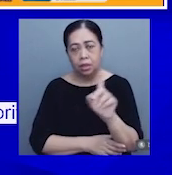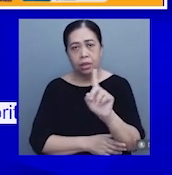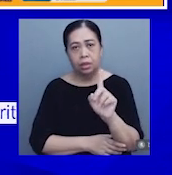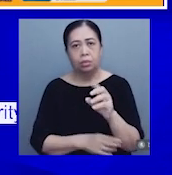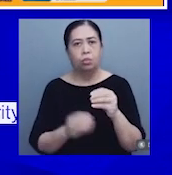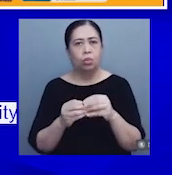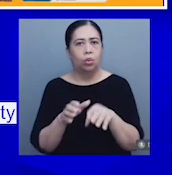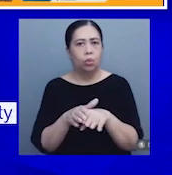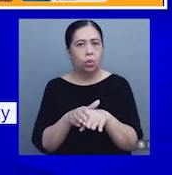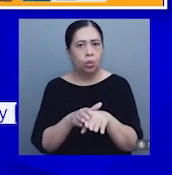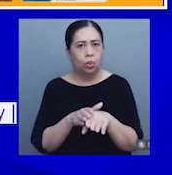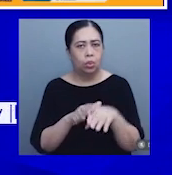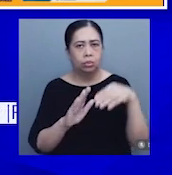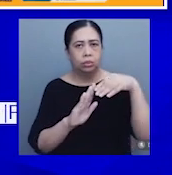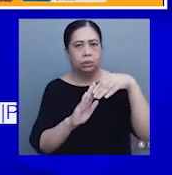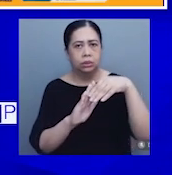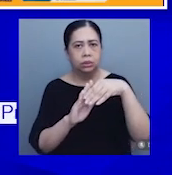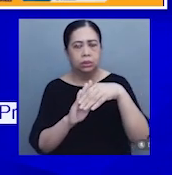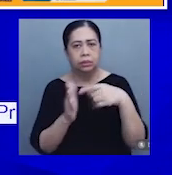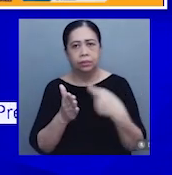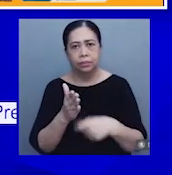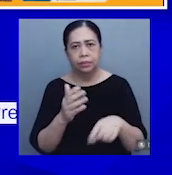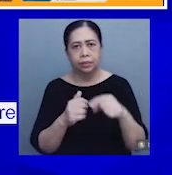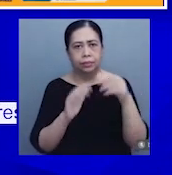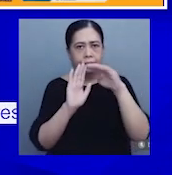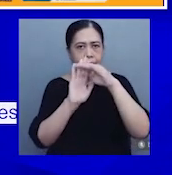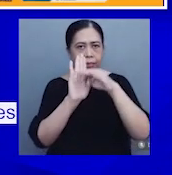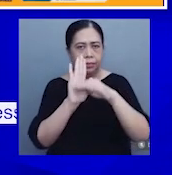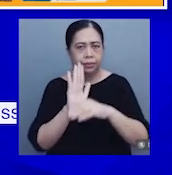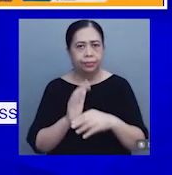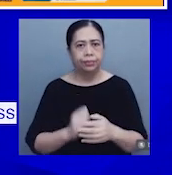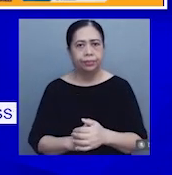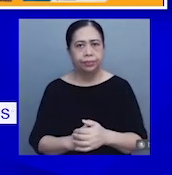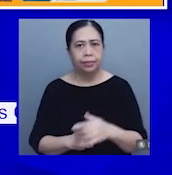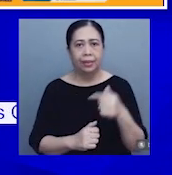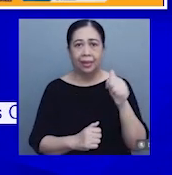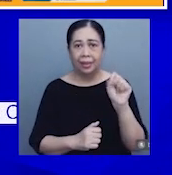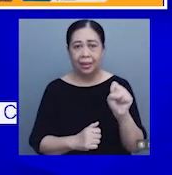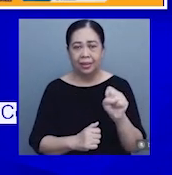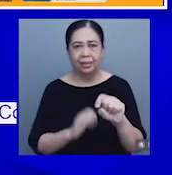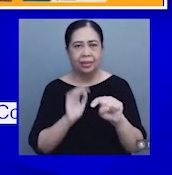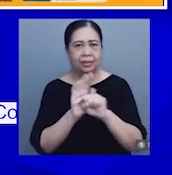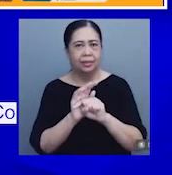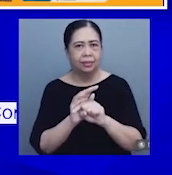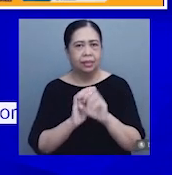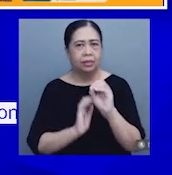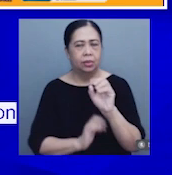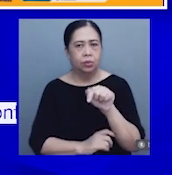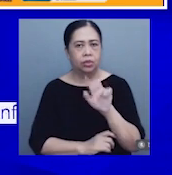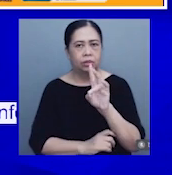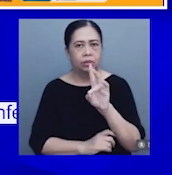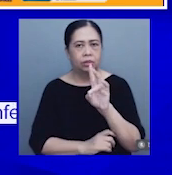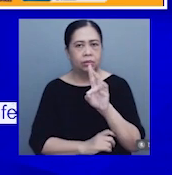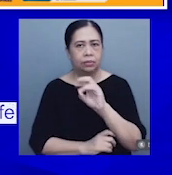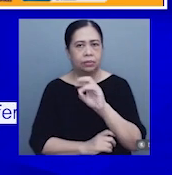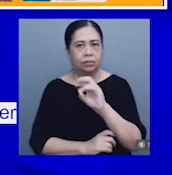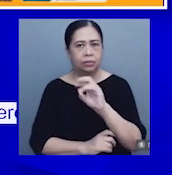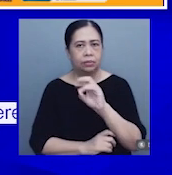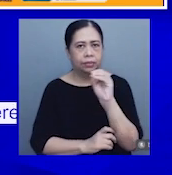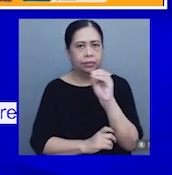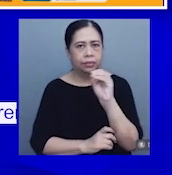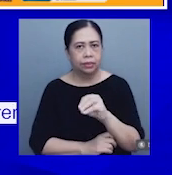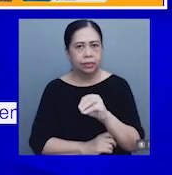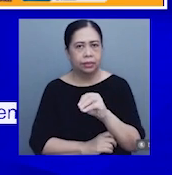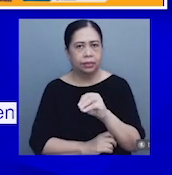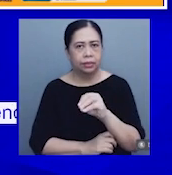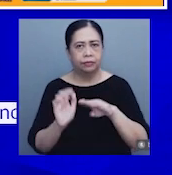mabagal na pagbaba ng presyo ng mga sumusunod. Gasolina na may negative 0.7% inflation at